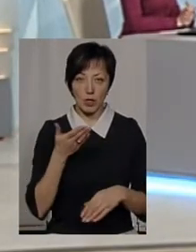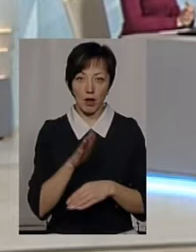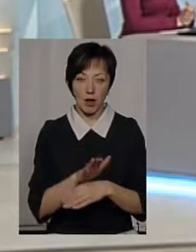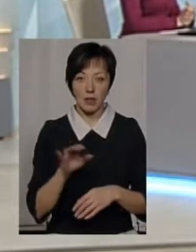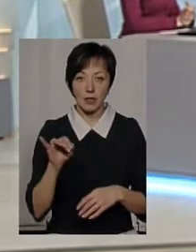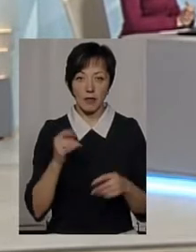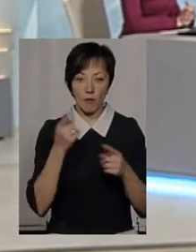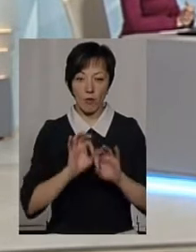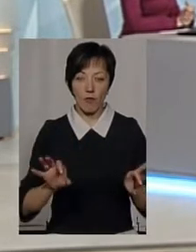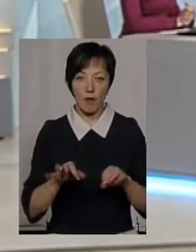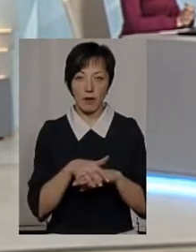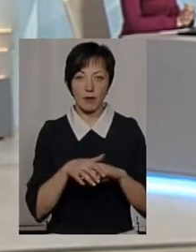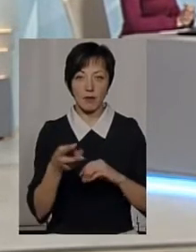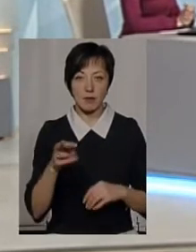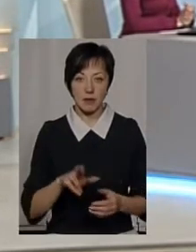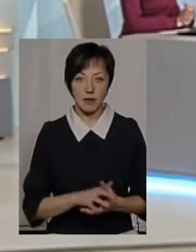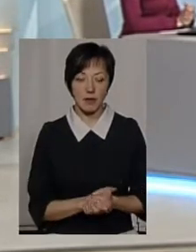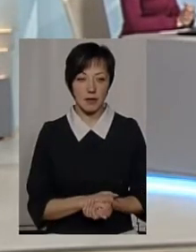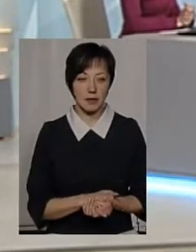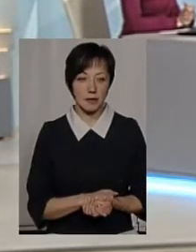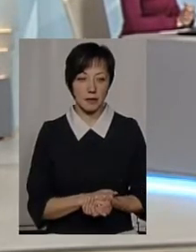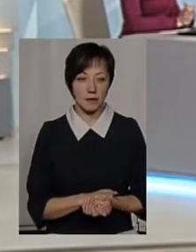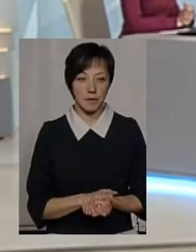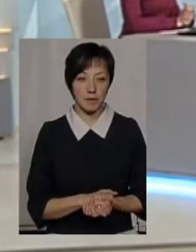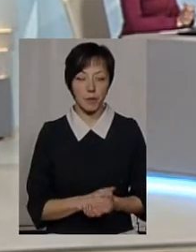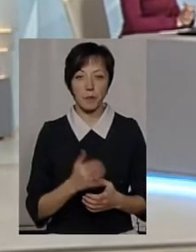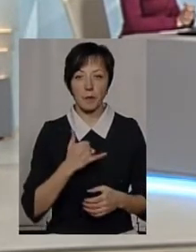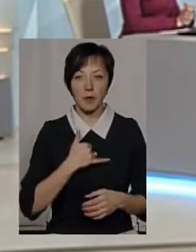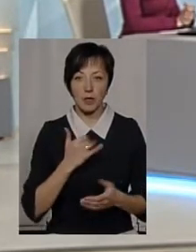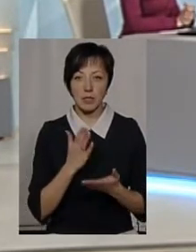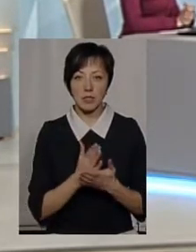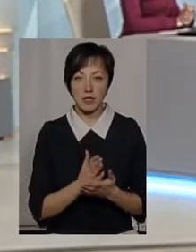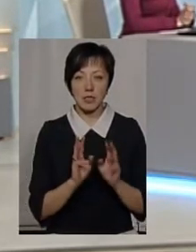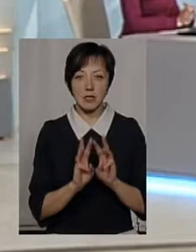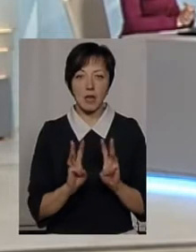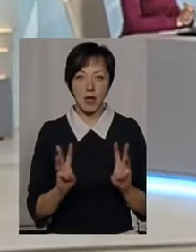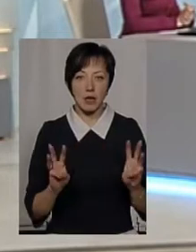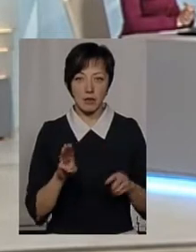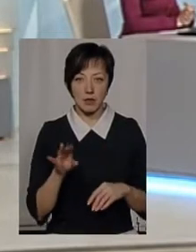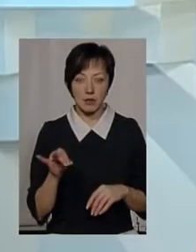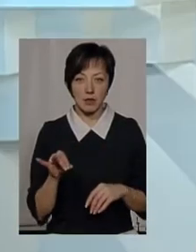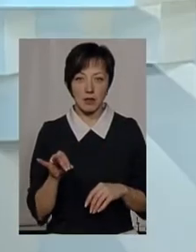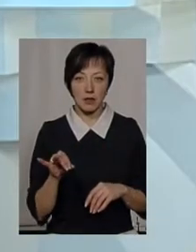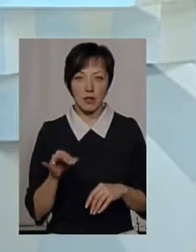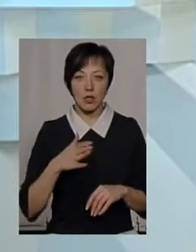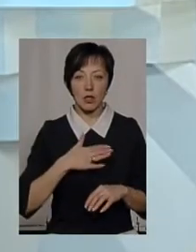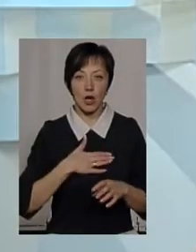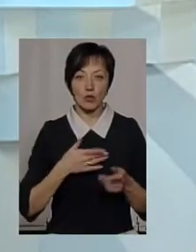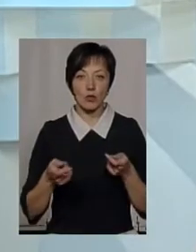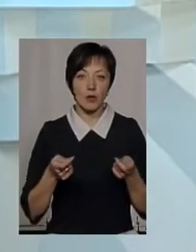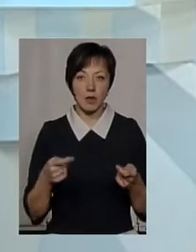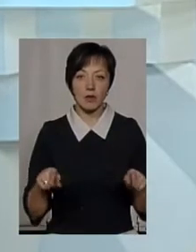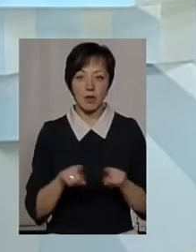наказів та інформування населення. В нас діють сторінки, в нас є сайти нашого